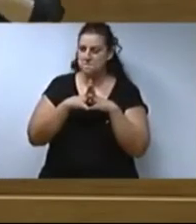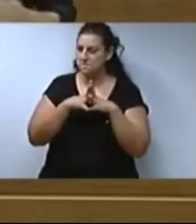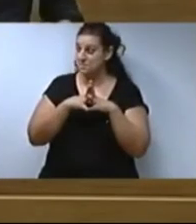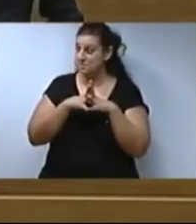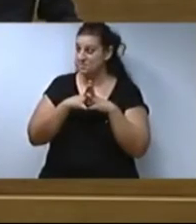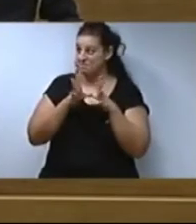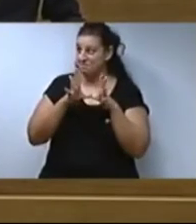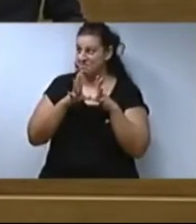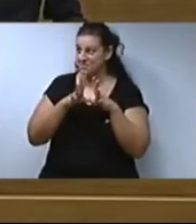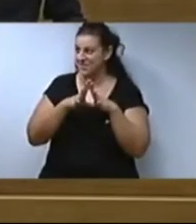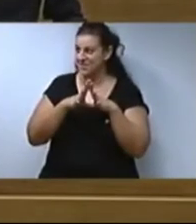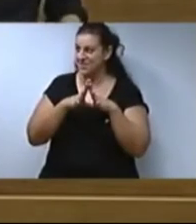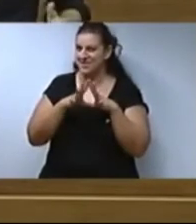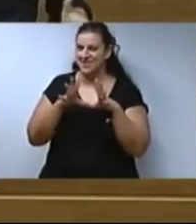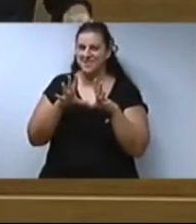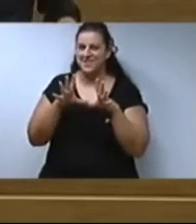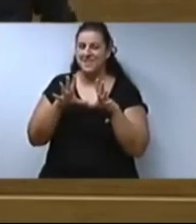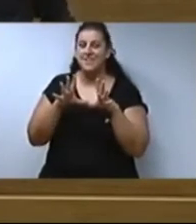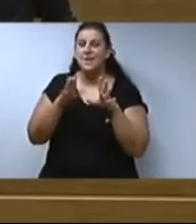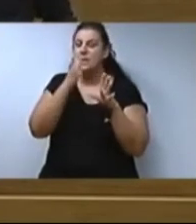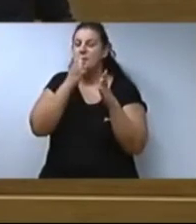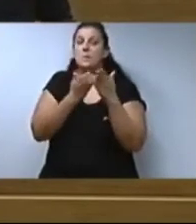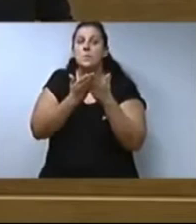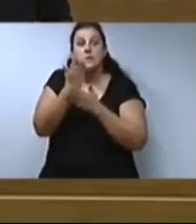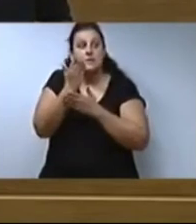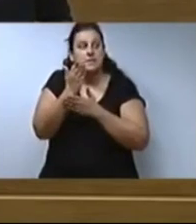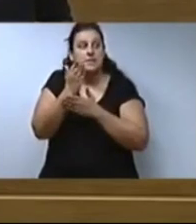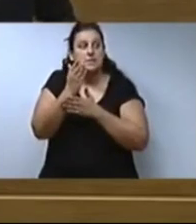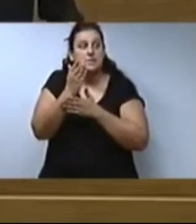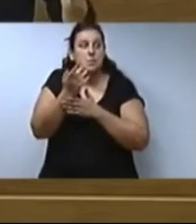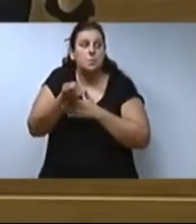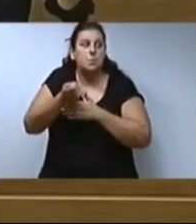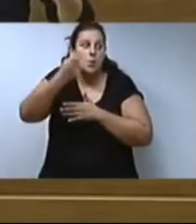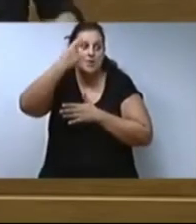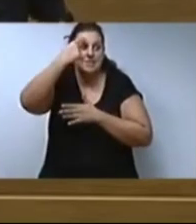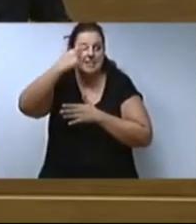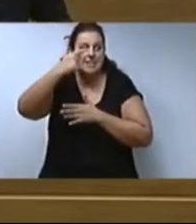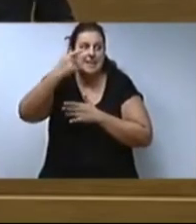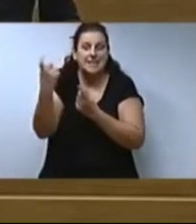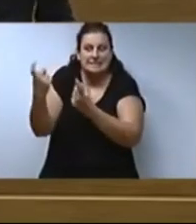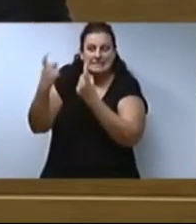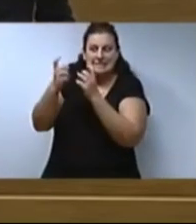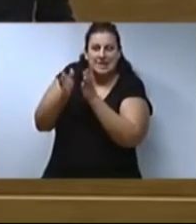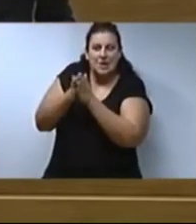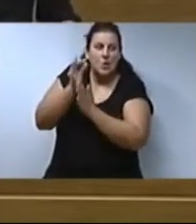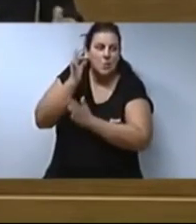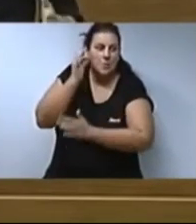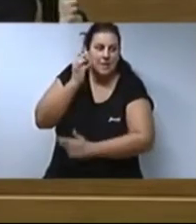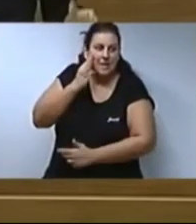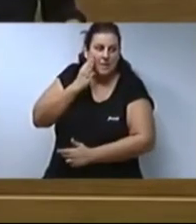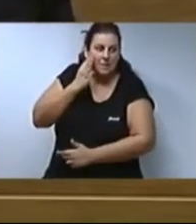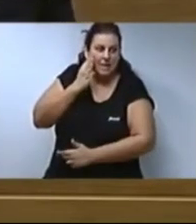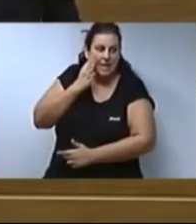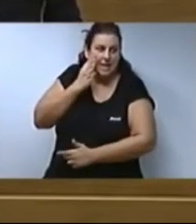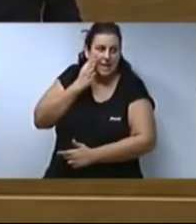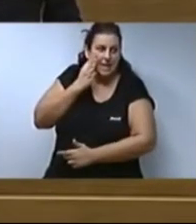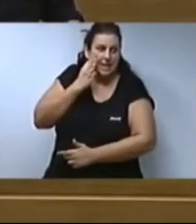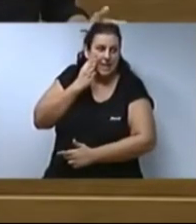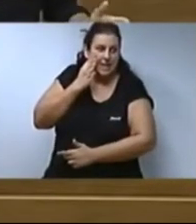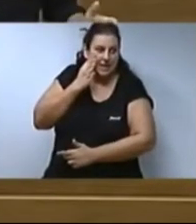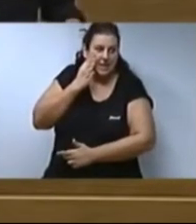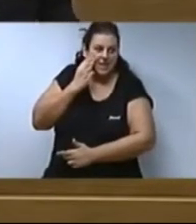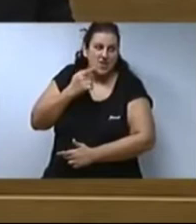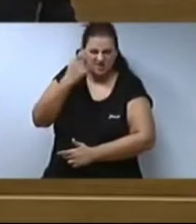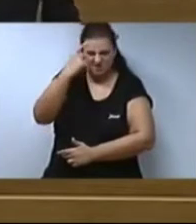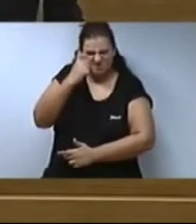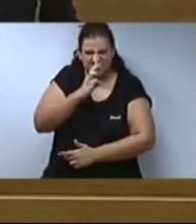Bon dia, senyories. És el poquet que sé dir en llengua de signes. M'ho ha ensenyat la companya Pilar Lima i espero que en el que queda legislatural